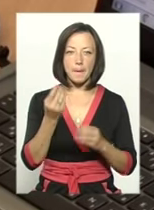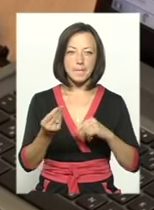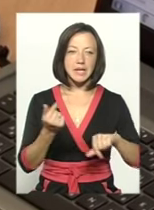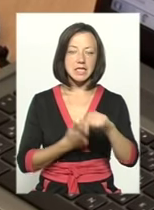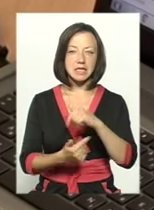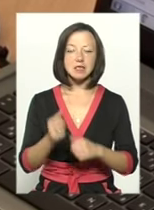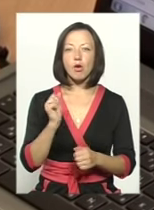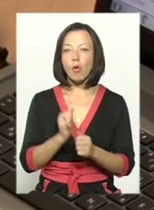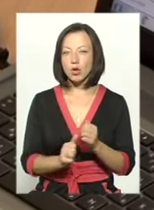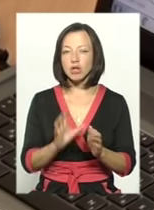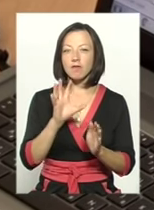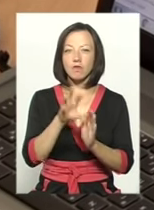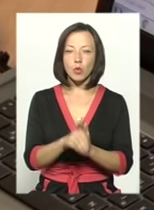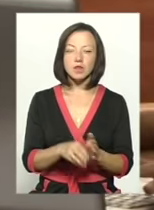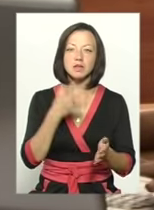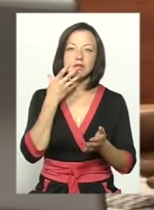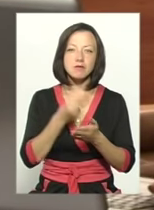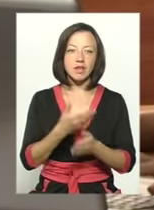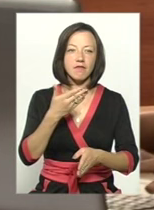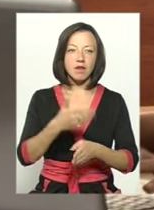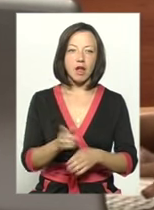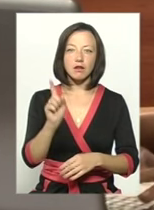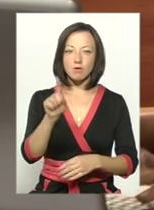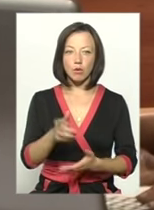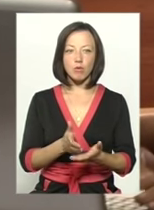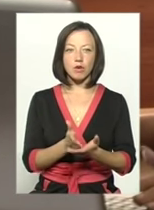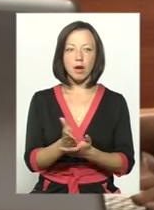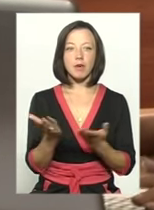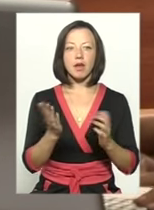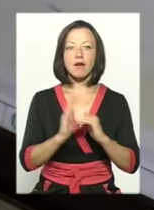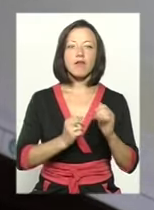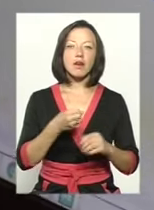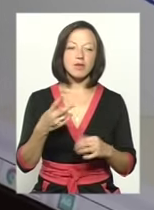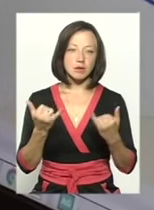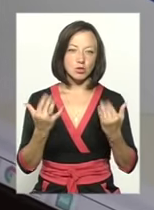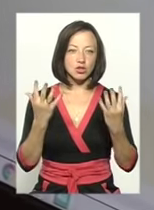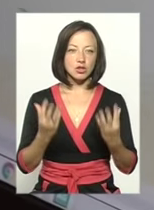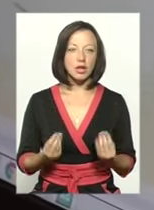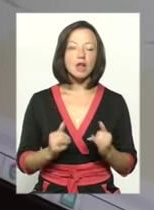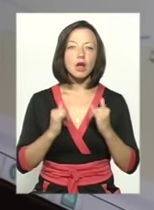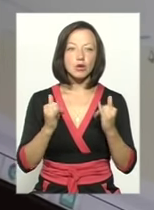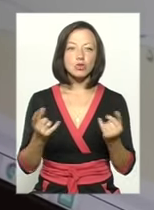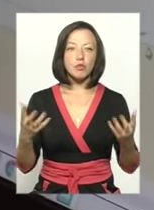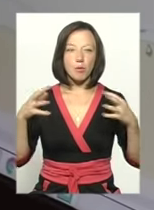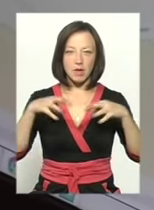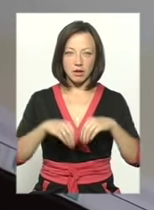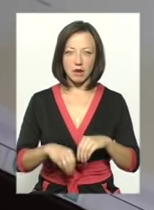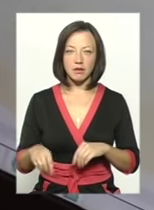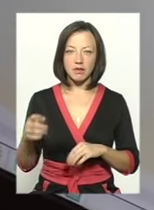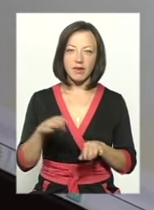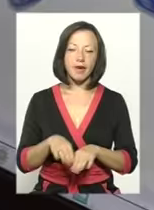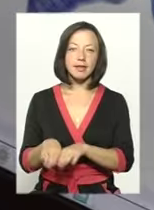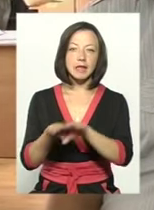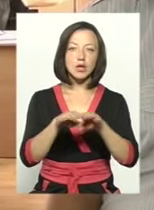Кожен безпосередньо вносить свій вклад в тому напрямку, в якому він є фахівець на сьогоднішній для того, щоб об'єднати потім це в єдиний